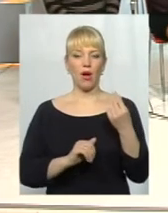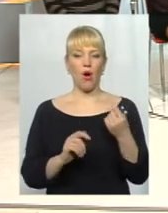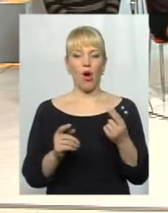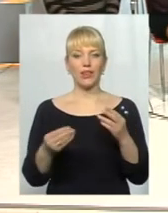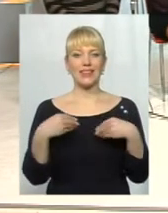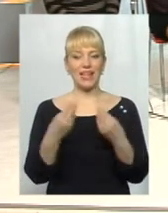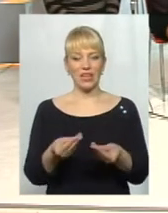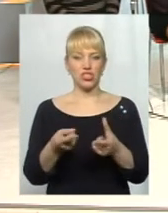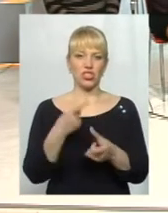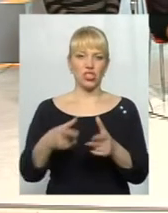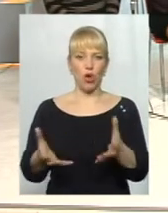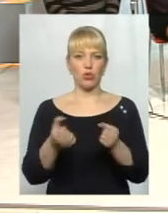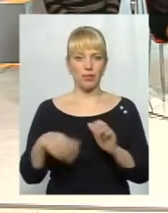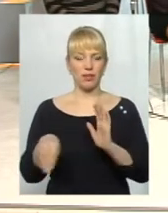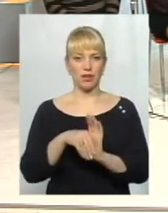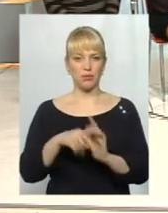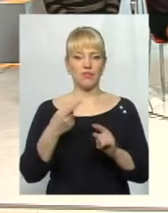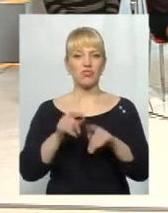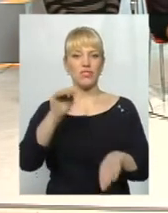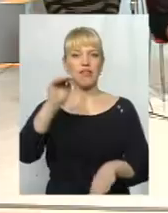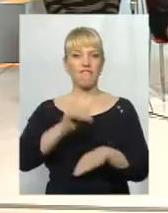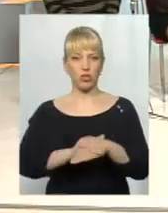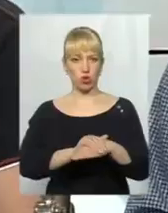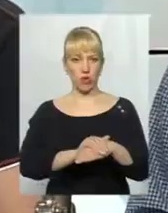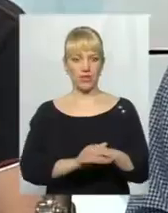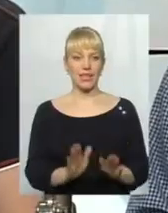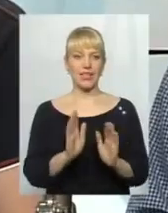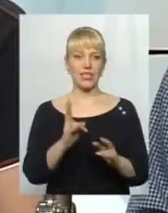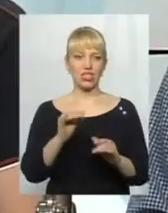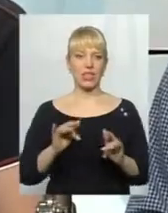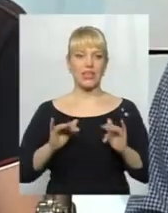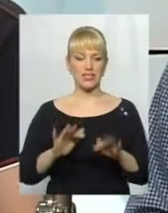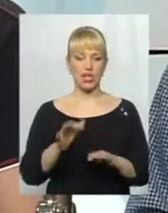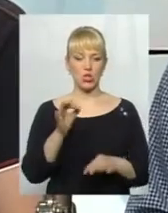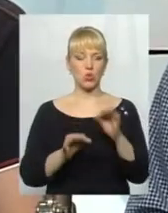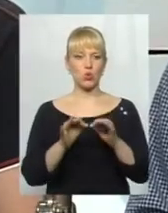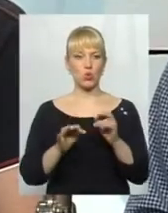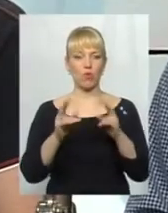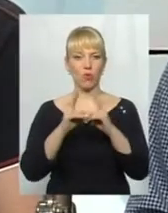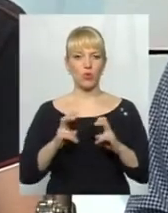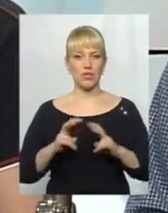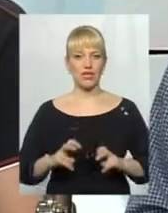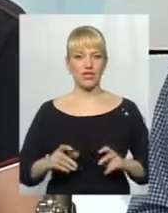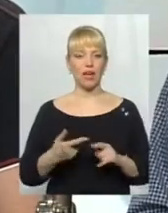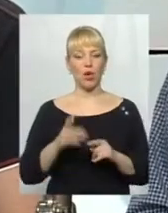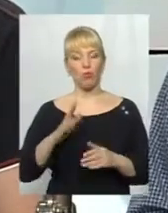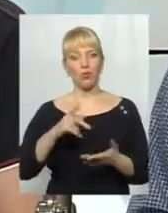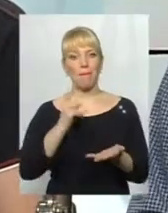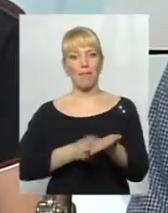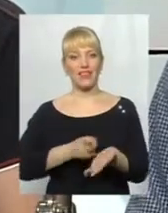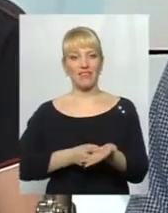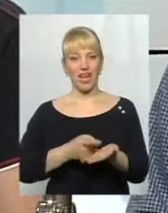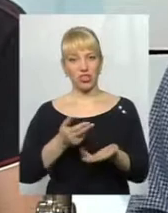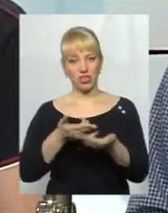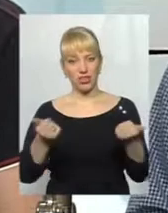хабаря правоохоронними органами, він зафіксований. І лише на стадії судового слідства він буде або підтверджений, або